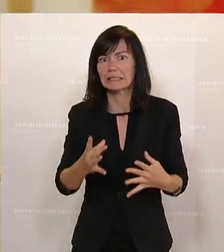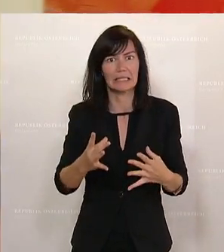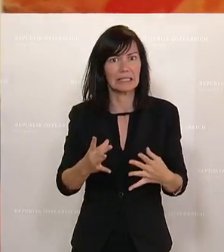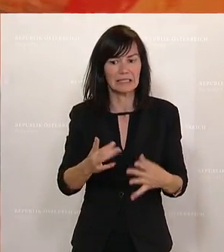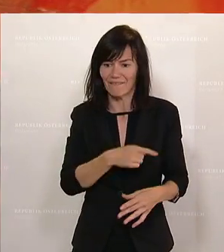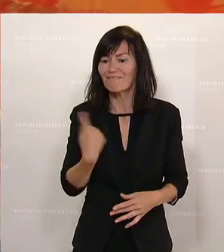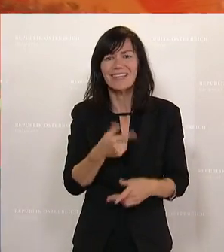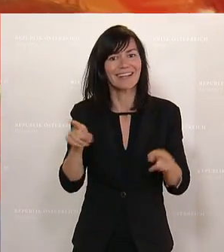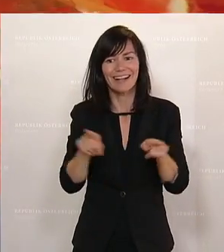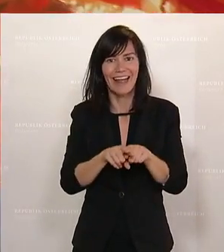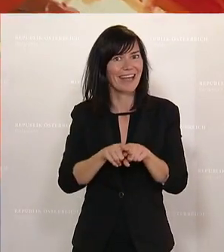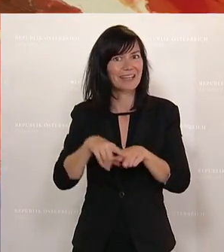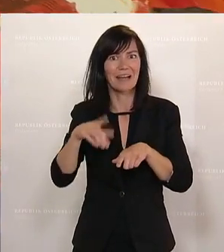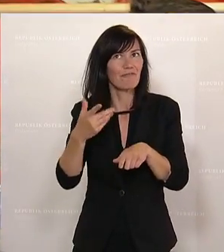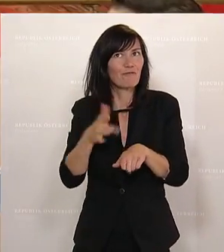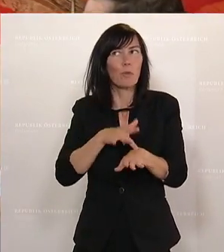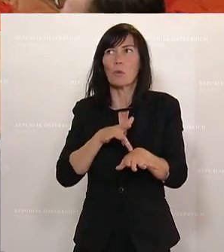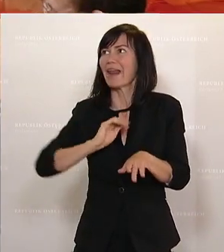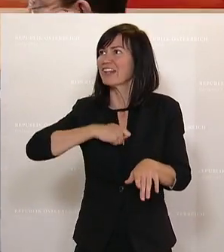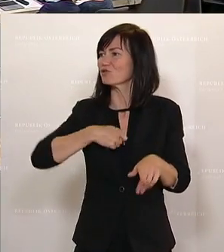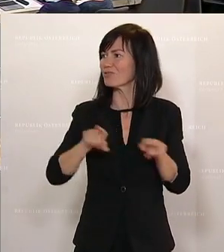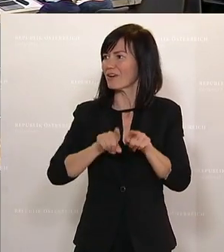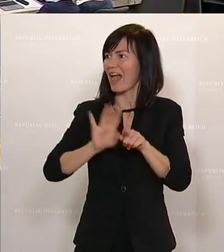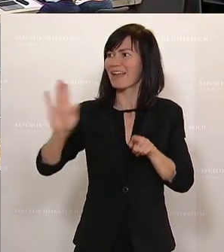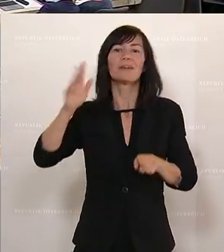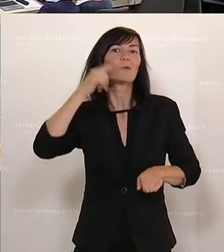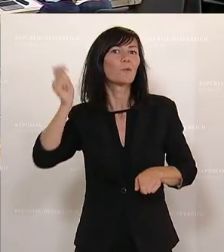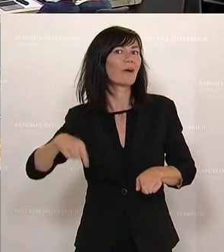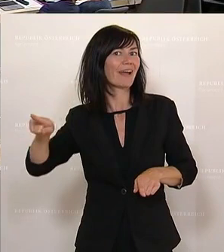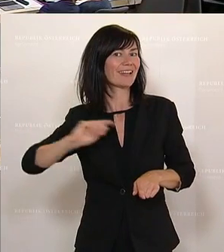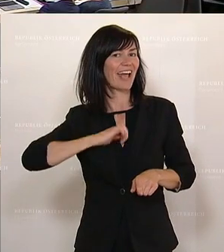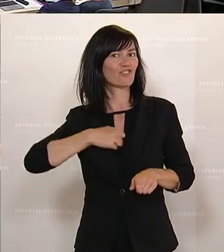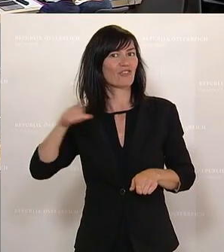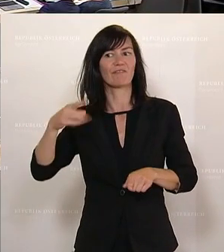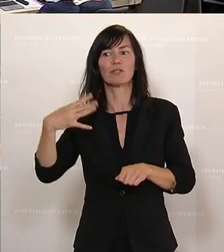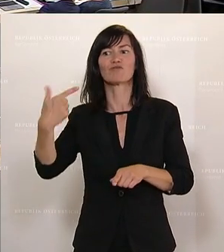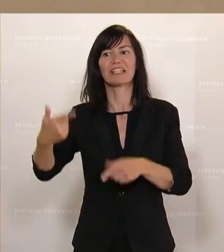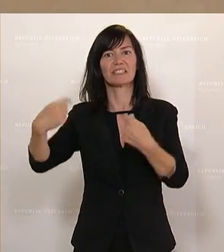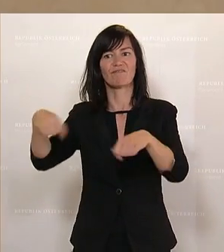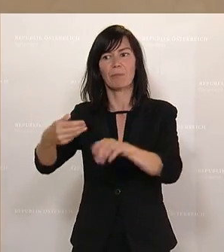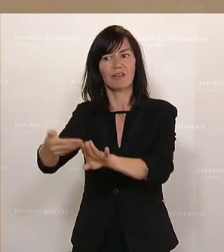Uns geht es genauso wie den Menschen in der Ukraine vor dem 24. Februar.